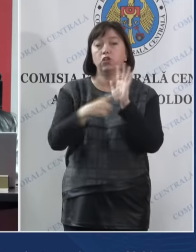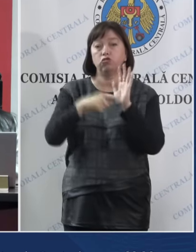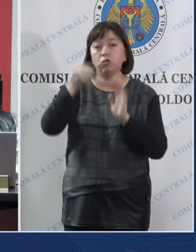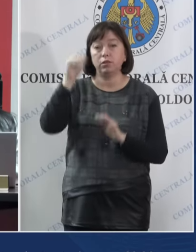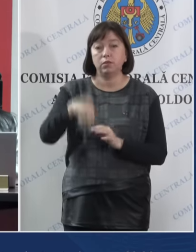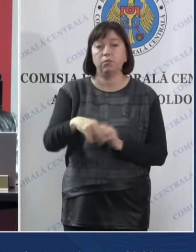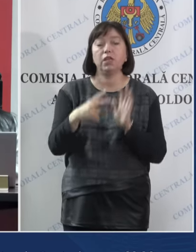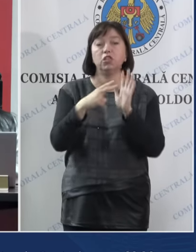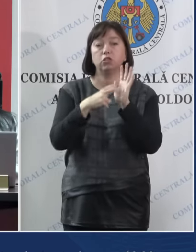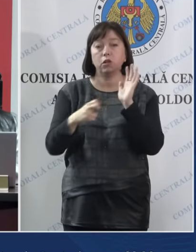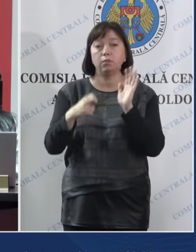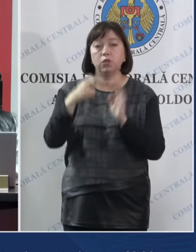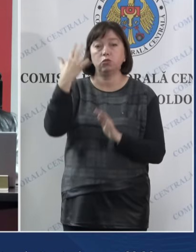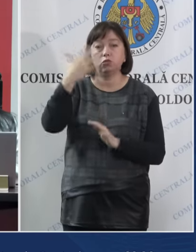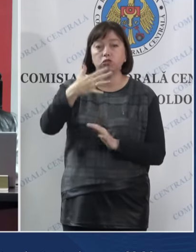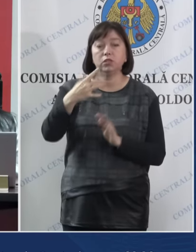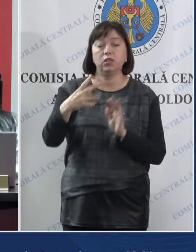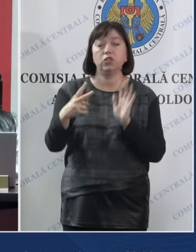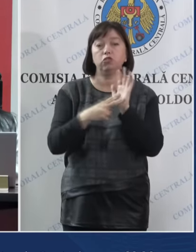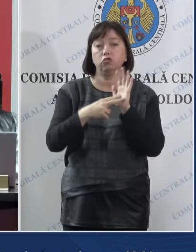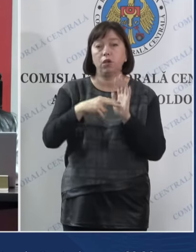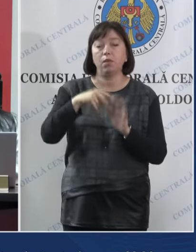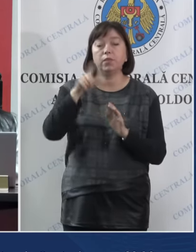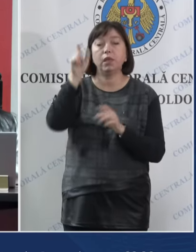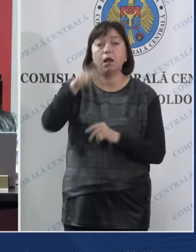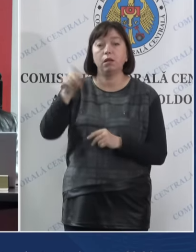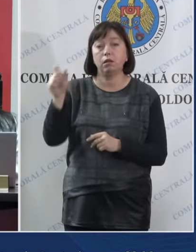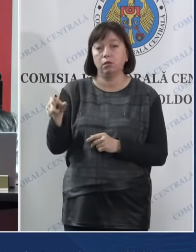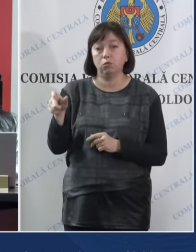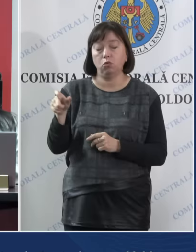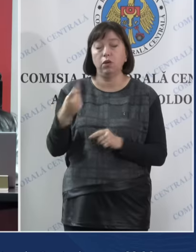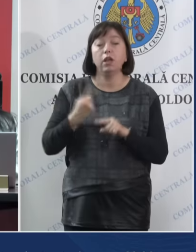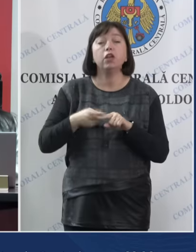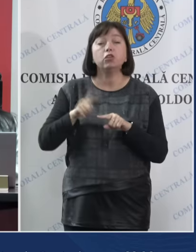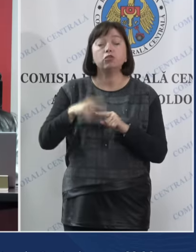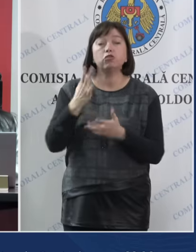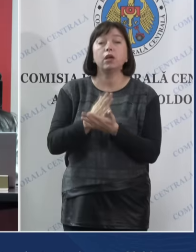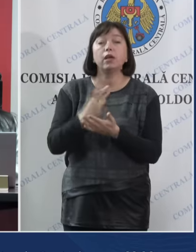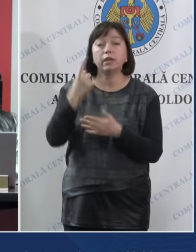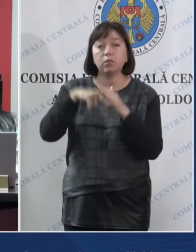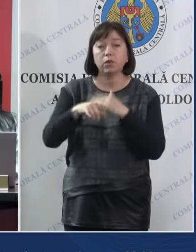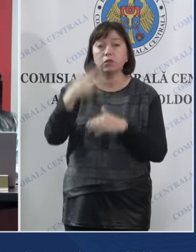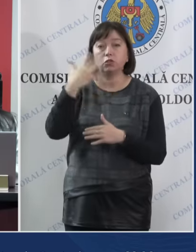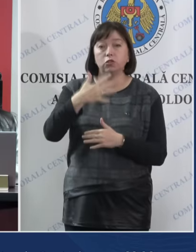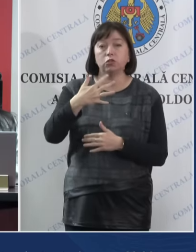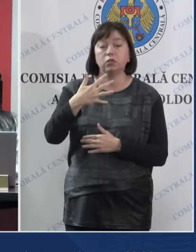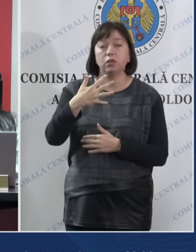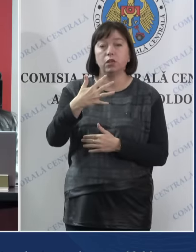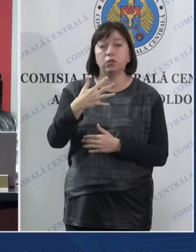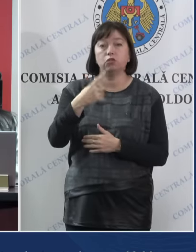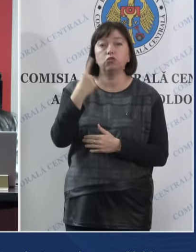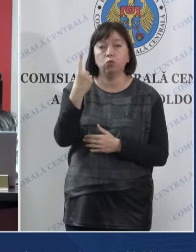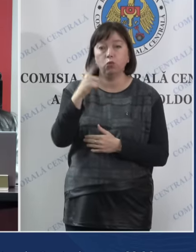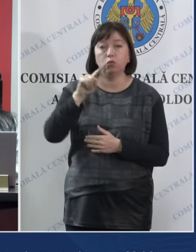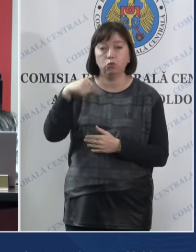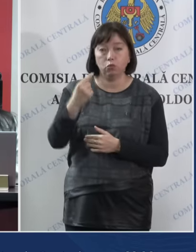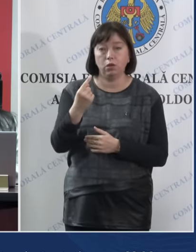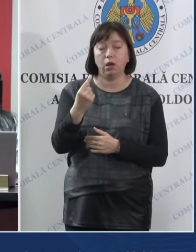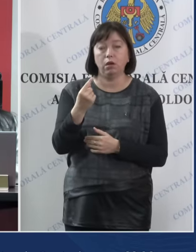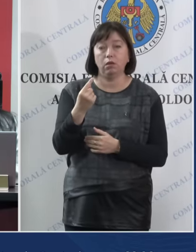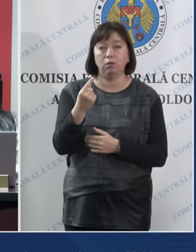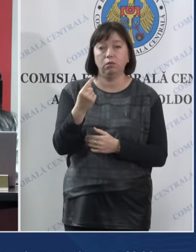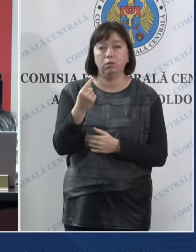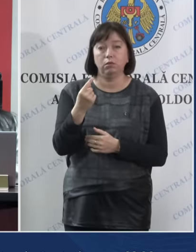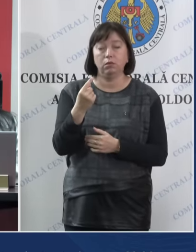.757 de alegători cei ce reprezintă 51 întreg